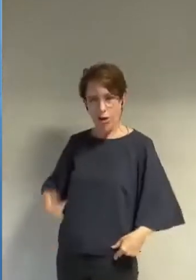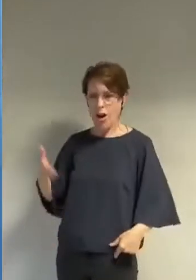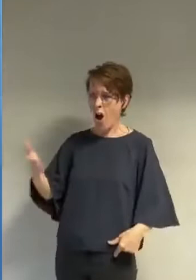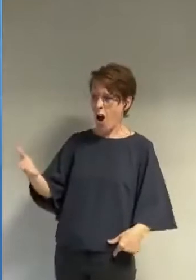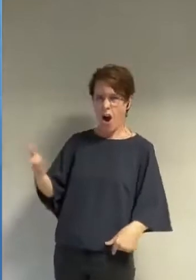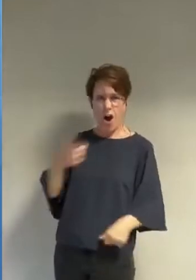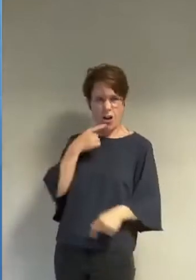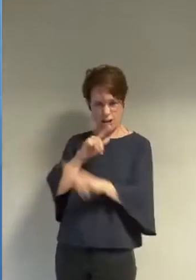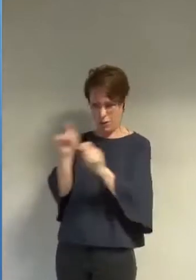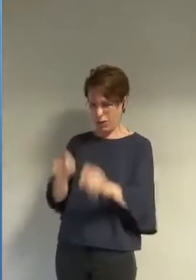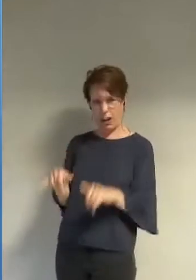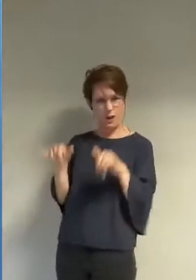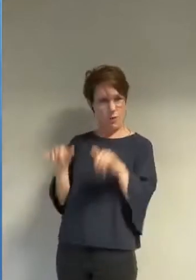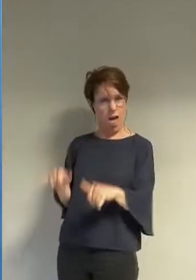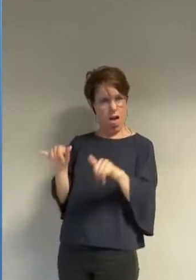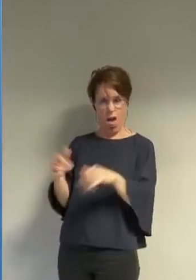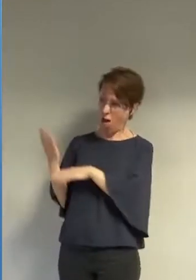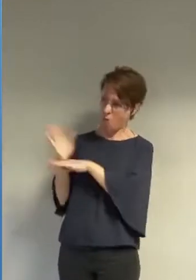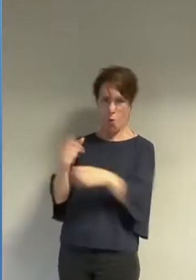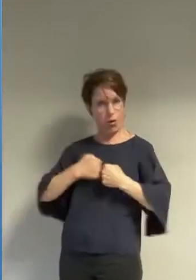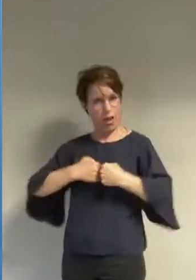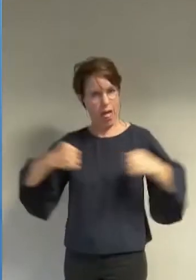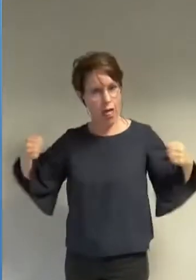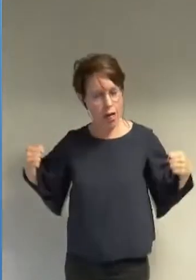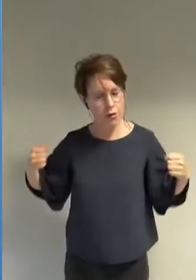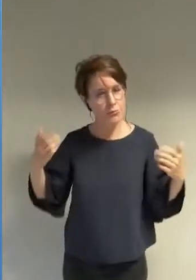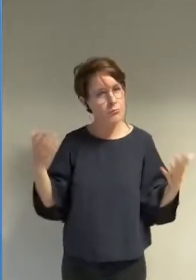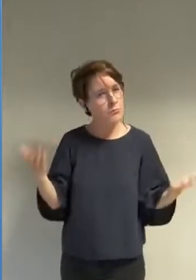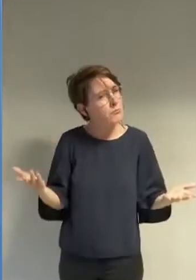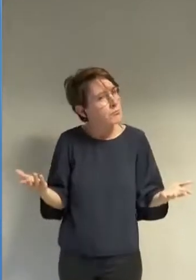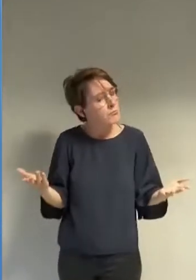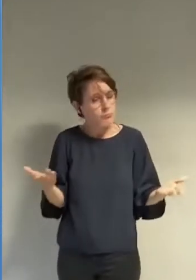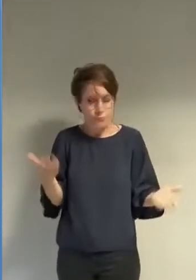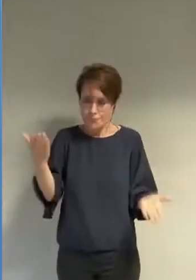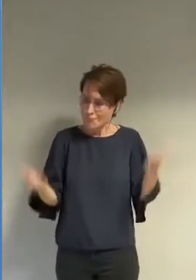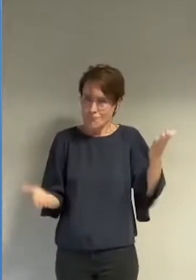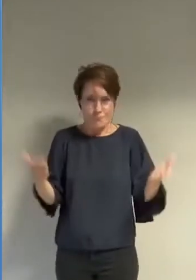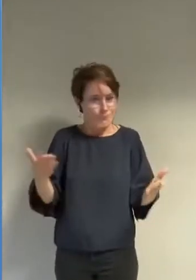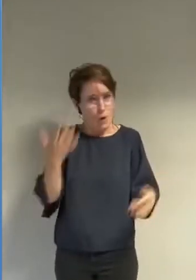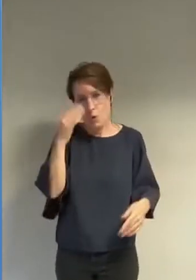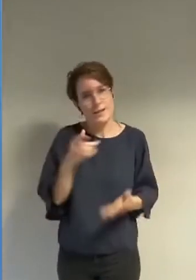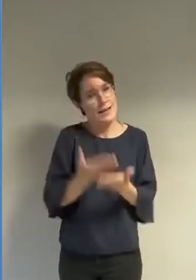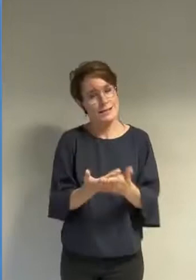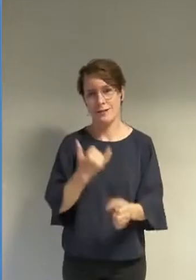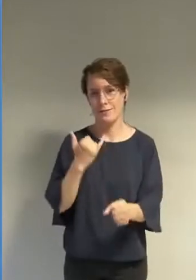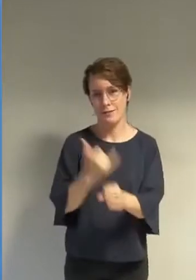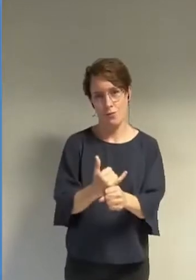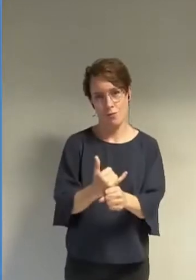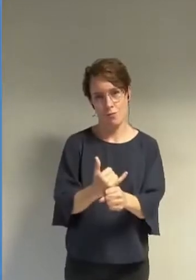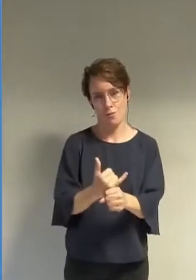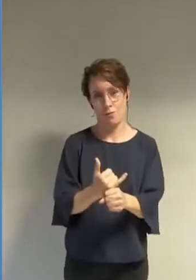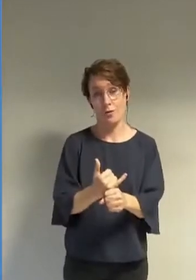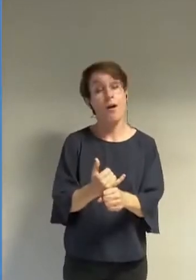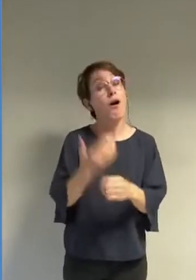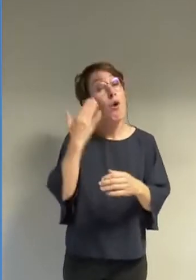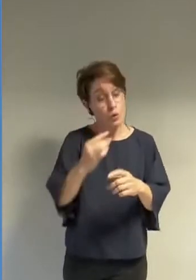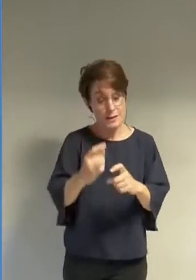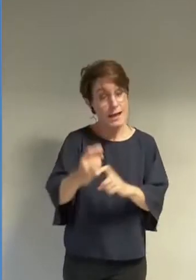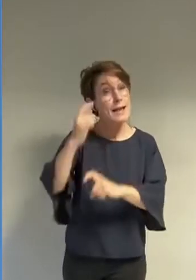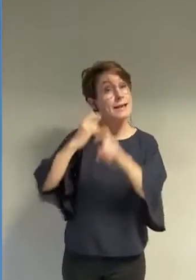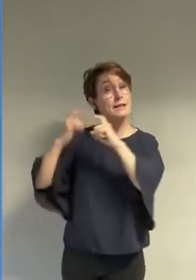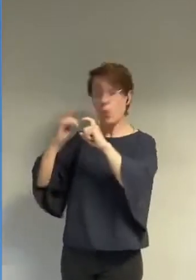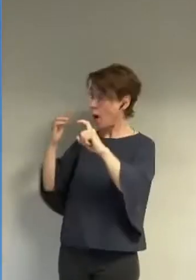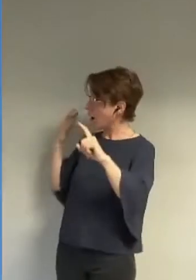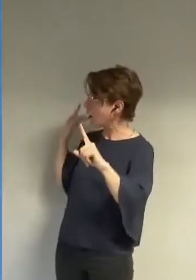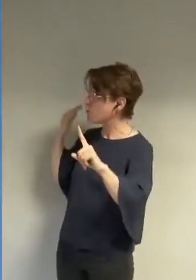tenues seraient impudiques nous savons ici que ce n'est pas le cas et savons aussi à travers l'histoire des